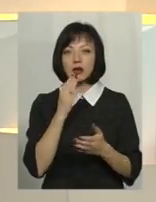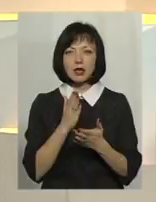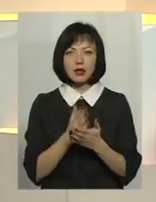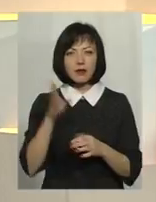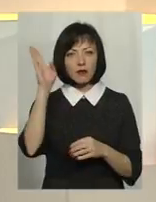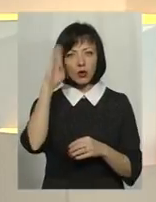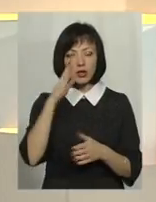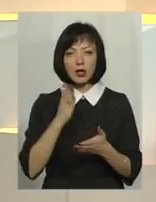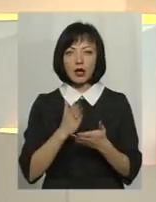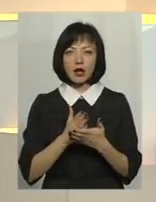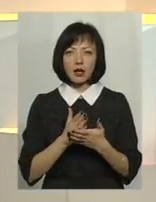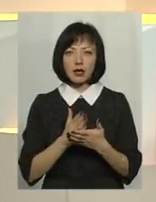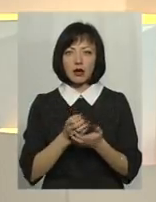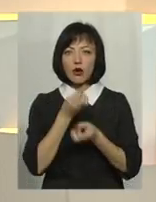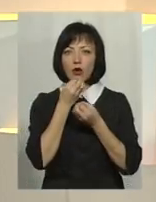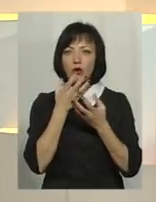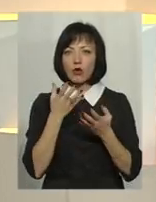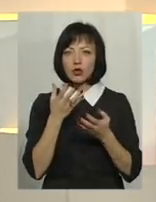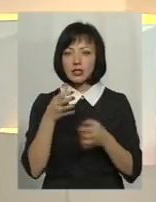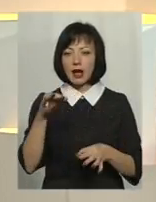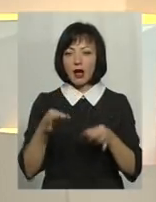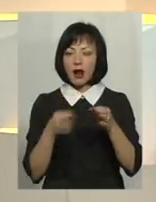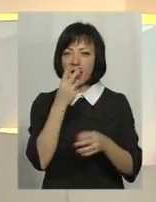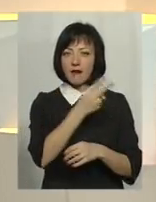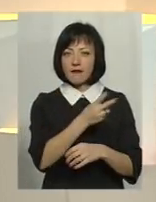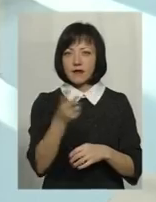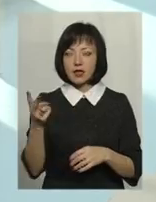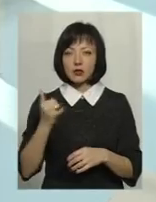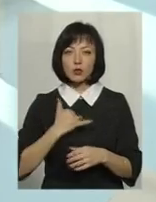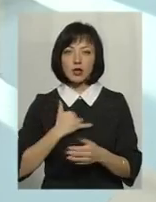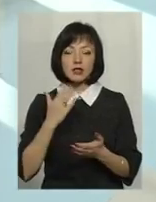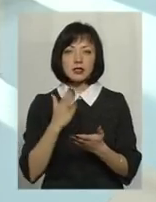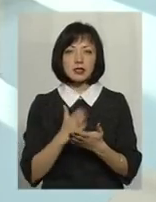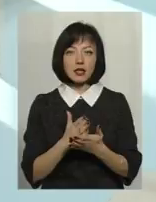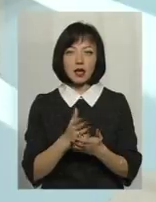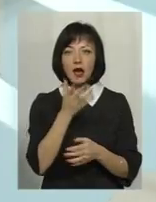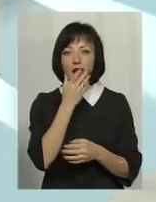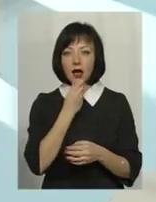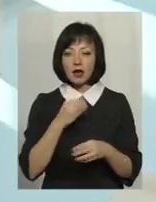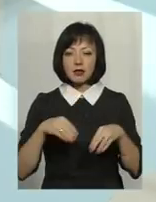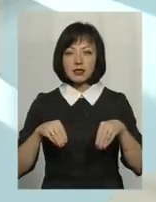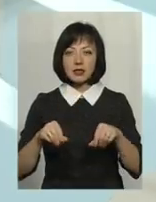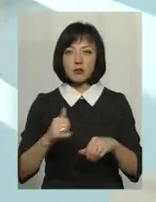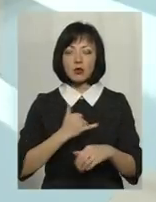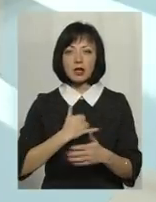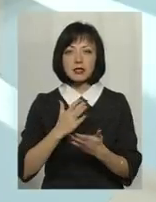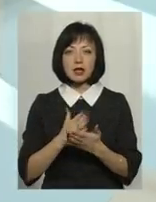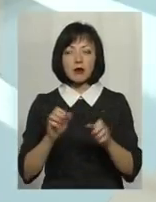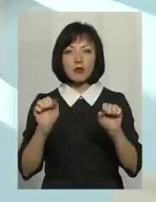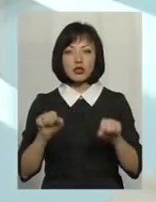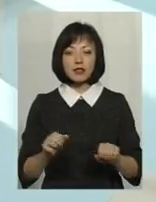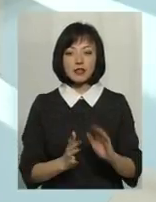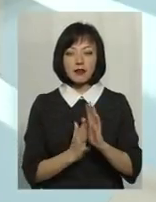і вода, в нас є і хороші краєвиди, в нас є гарні землі, в нас є можливість